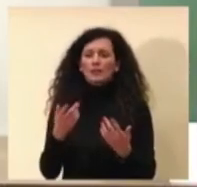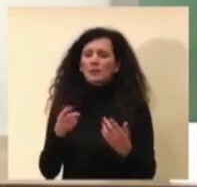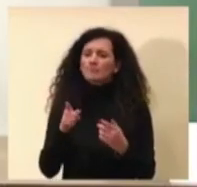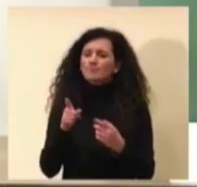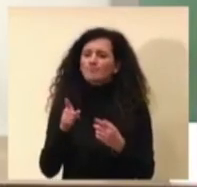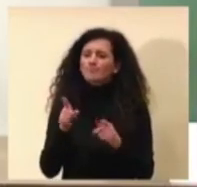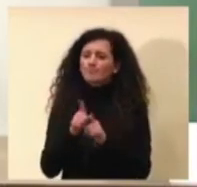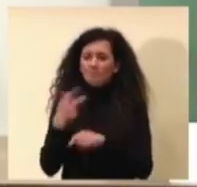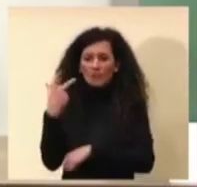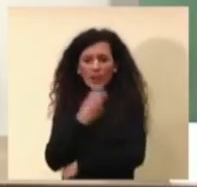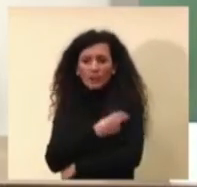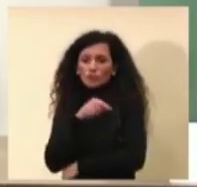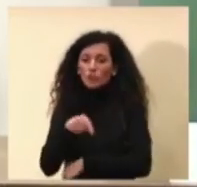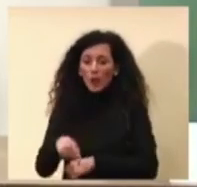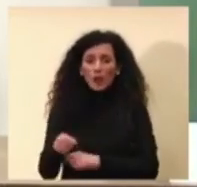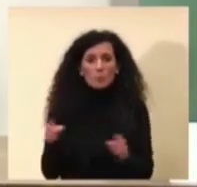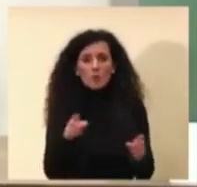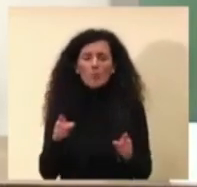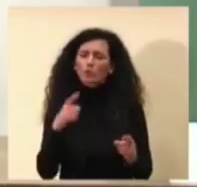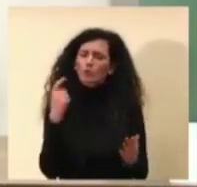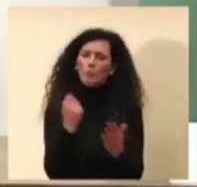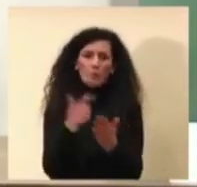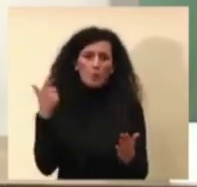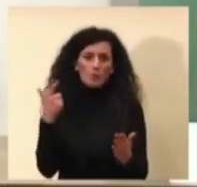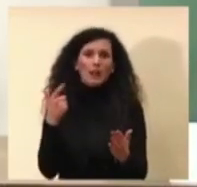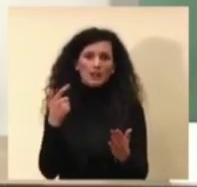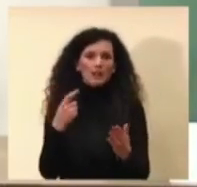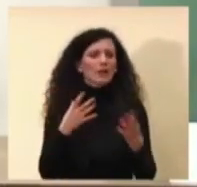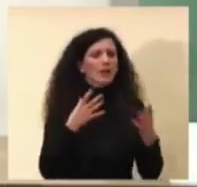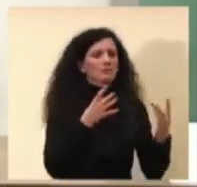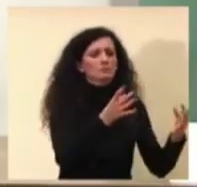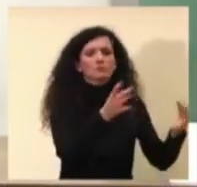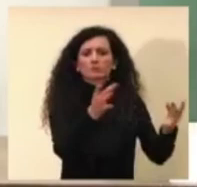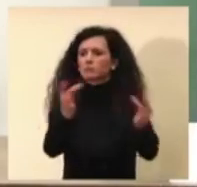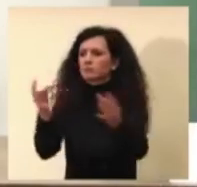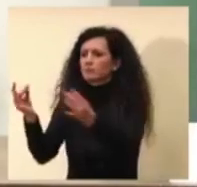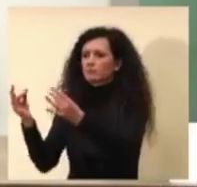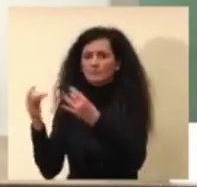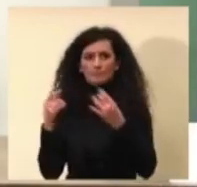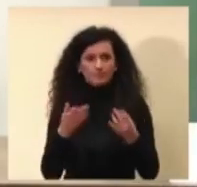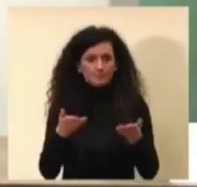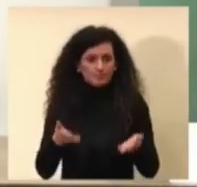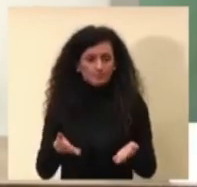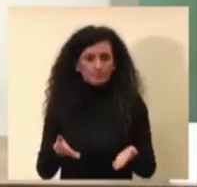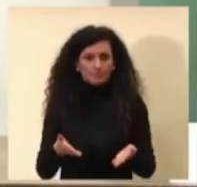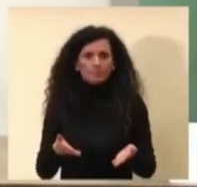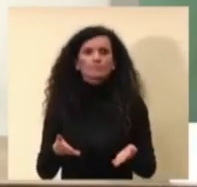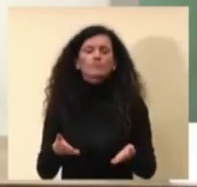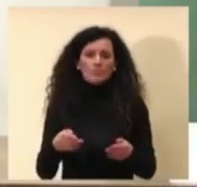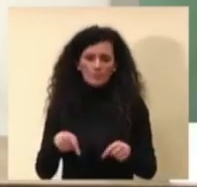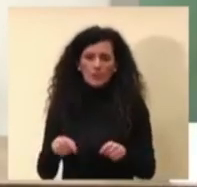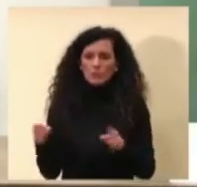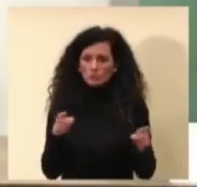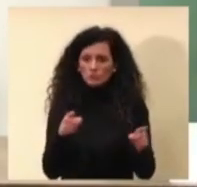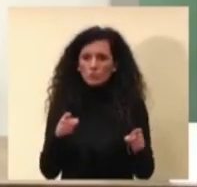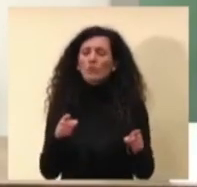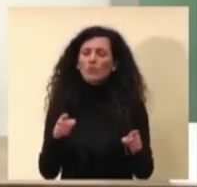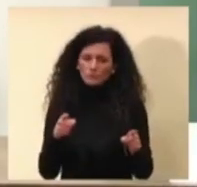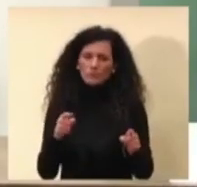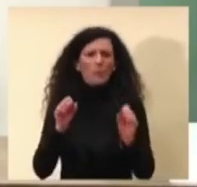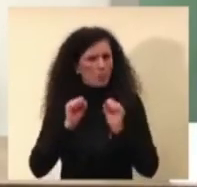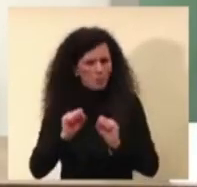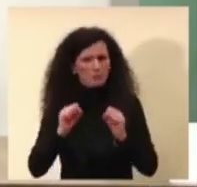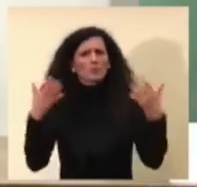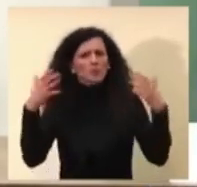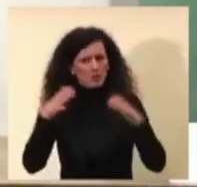minimi termini è molto importante la circolazione ha un impatto speriamo l'abbia il maggiore possibile però già ridurre l'impatto